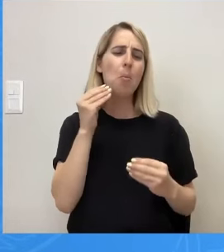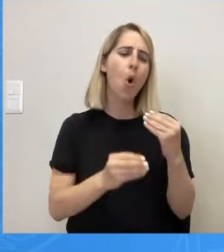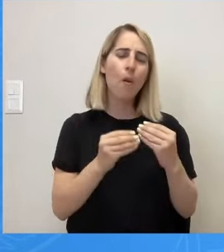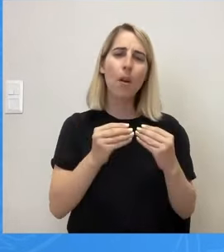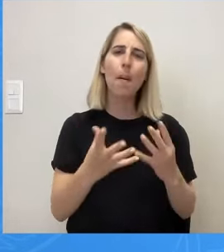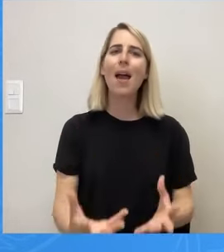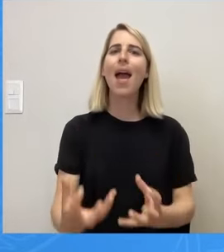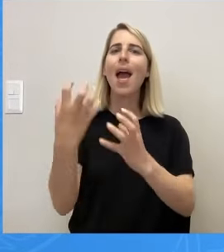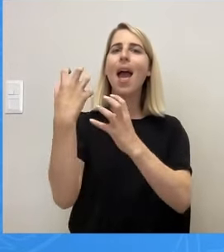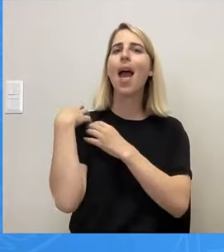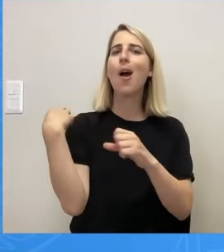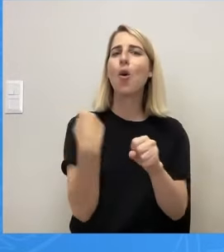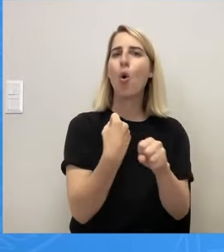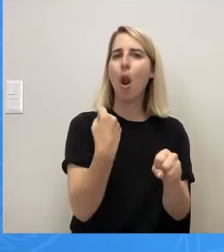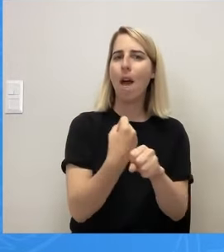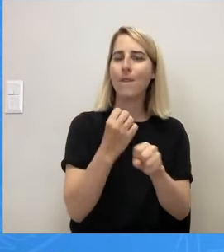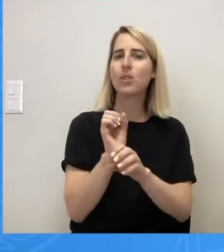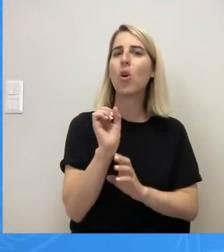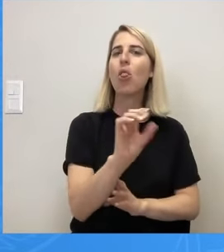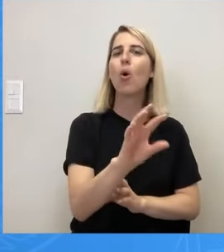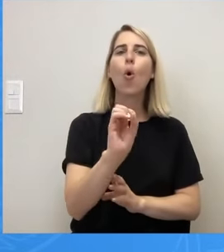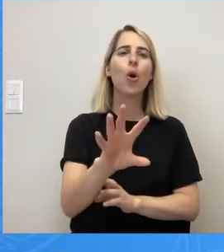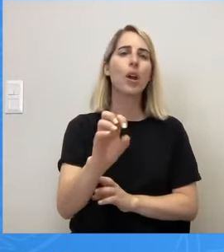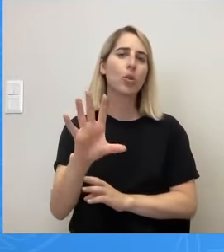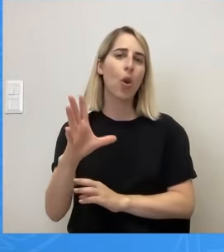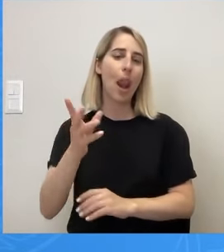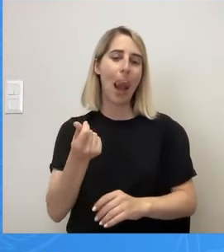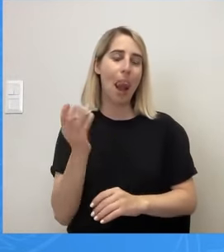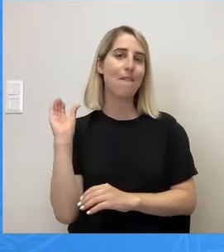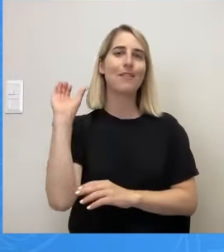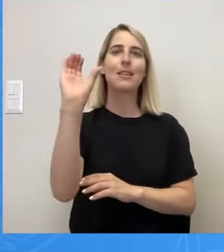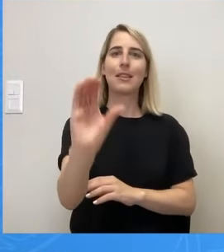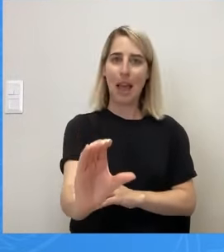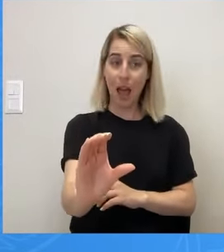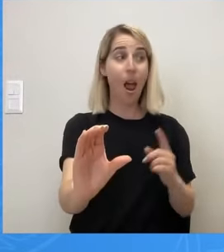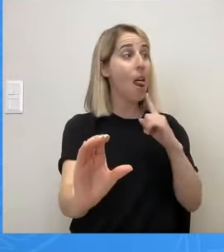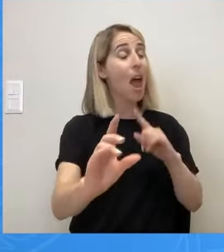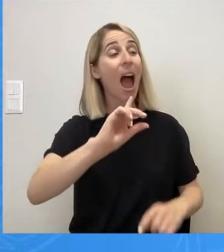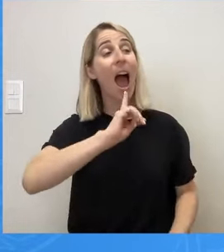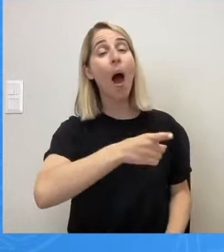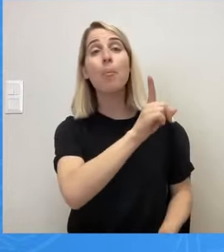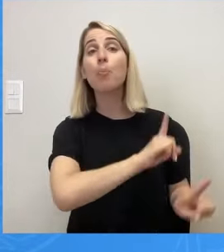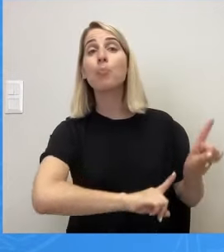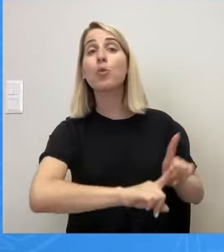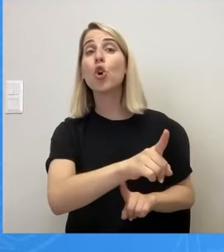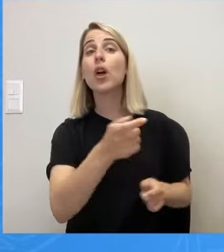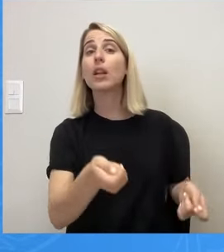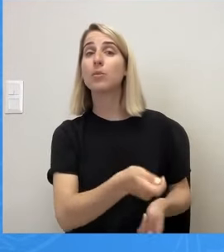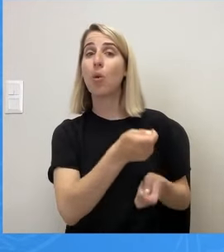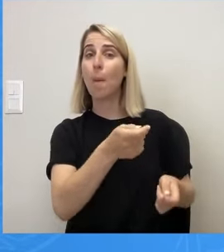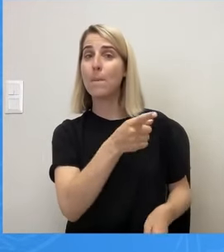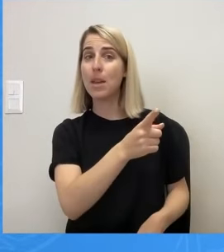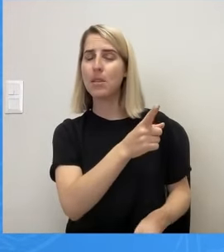δωρητών που δωρίζουν λεφτά, αλλά ορίζουν και εργολάβο που θα χρησιμοποιήσει τα λεφτά τους, είναι